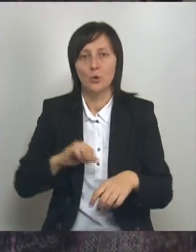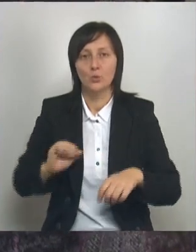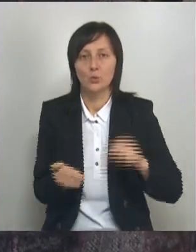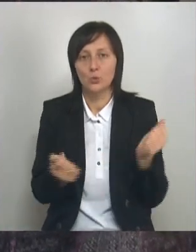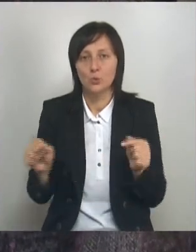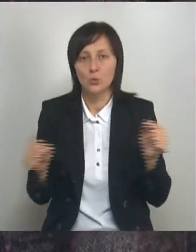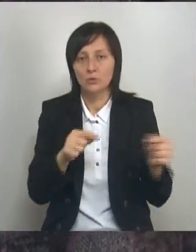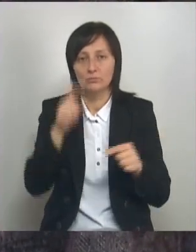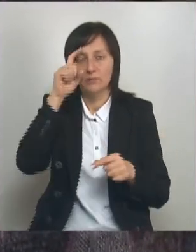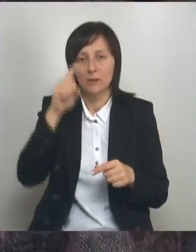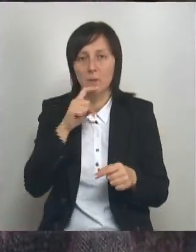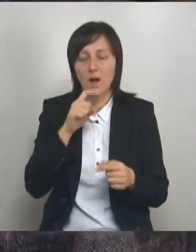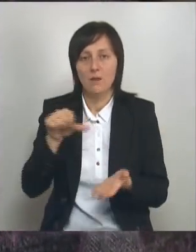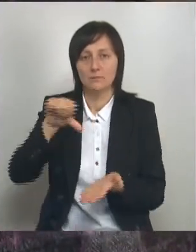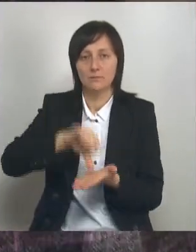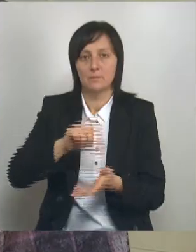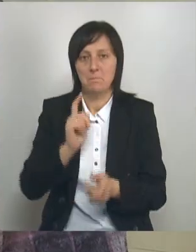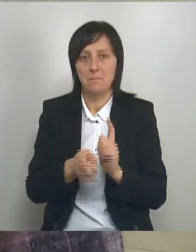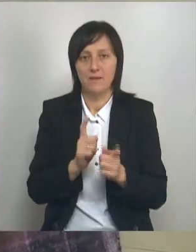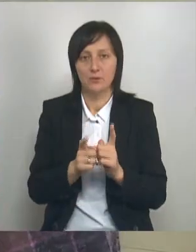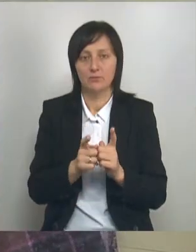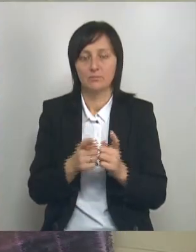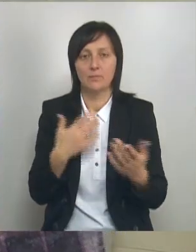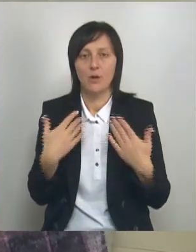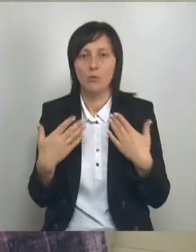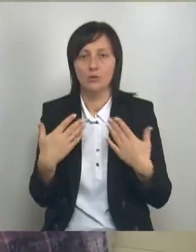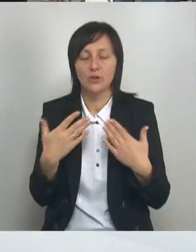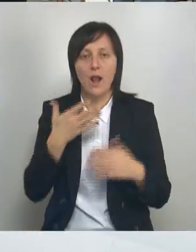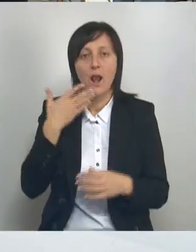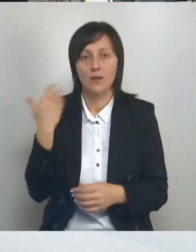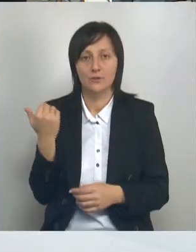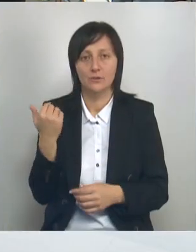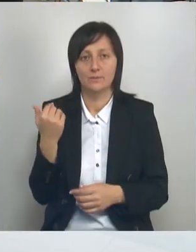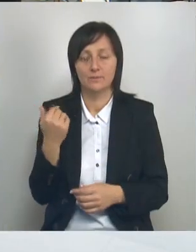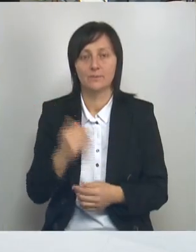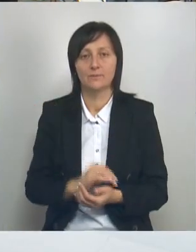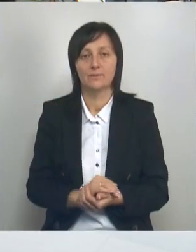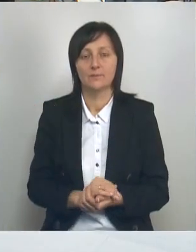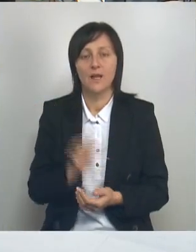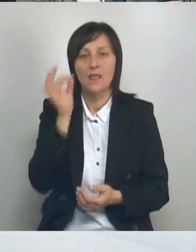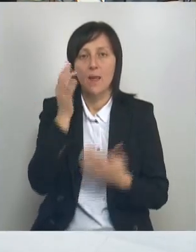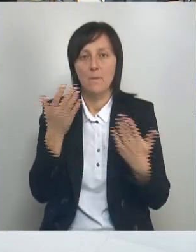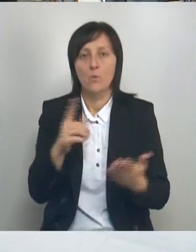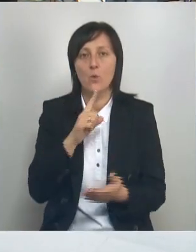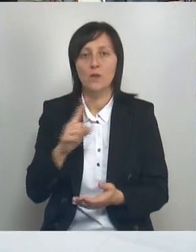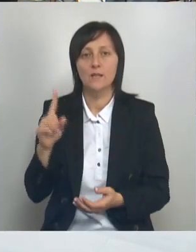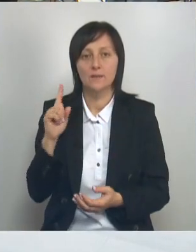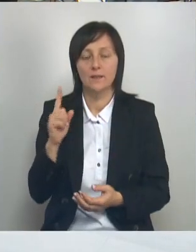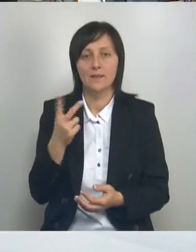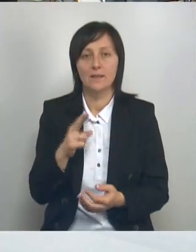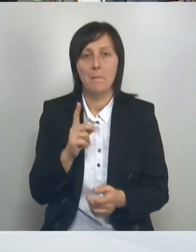понять. О присутствии уже переводчика жестового языка общение намного легче. Напомним, год назад для